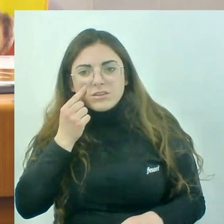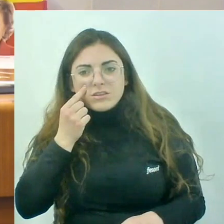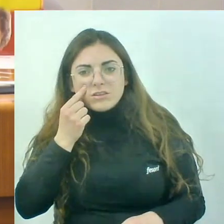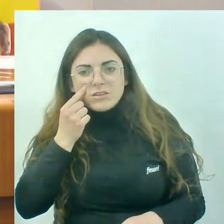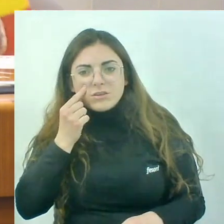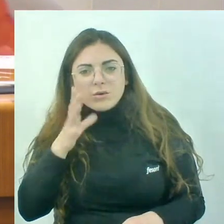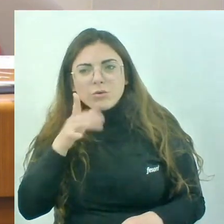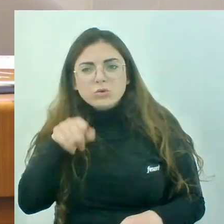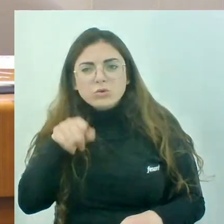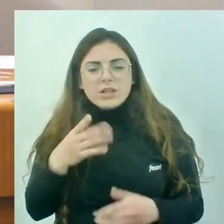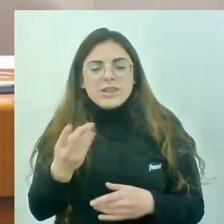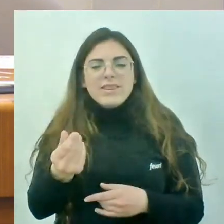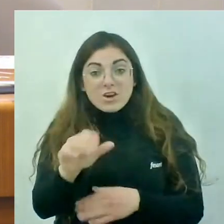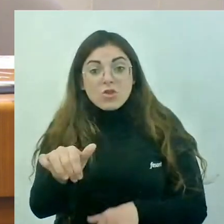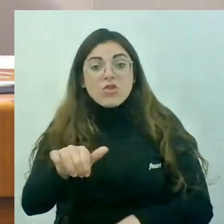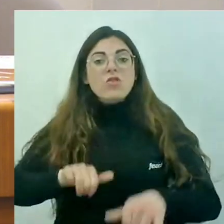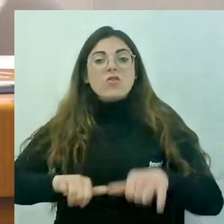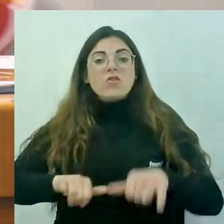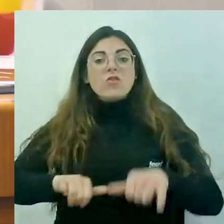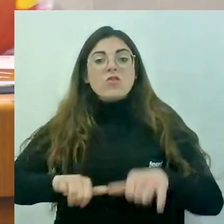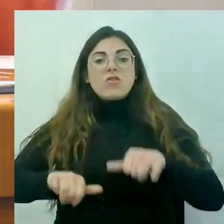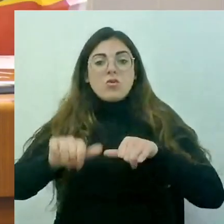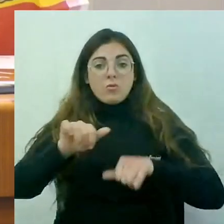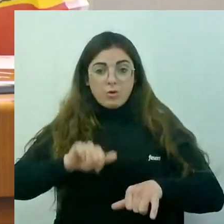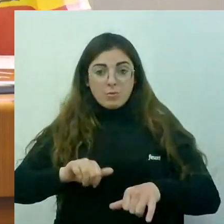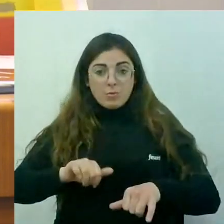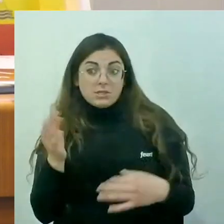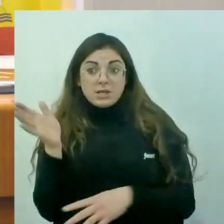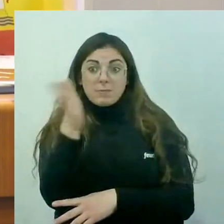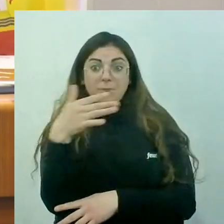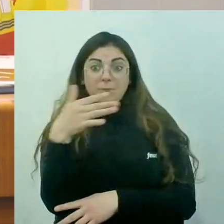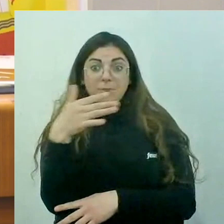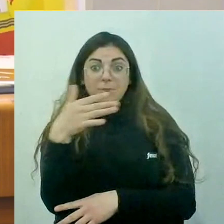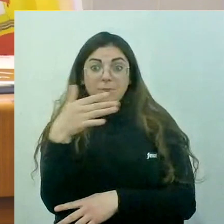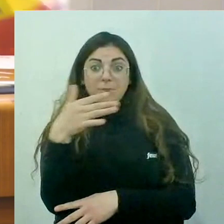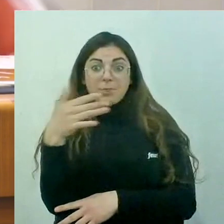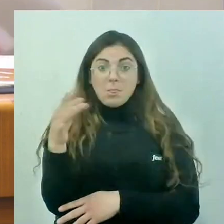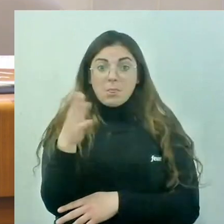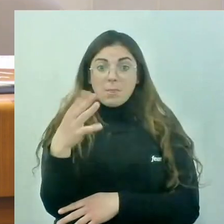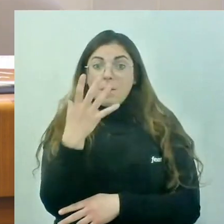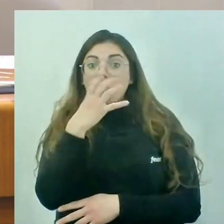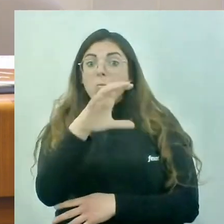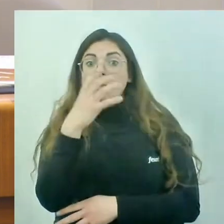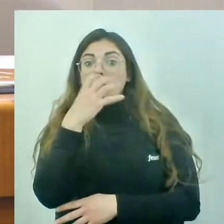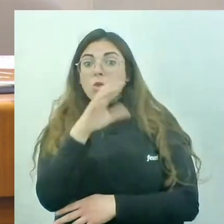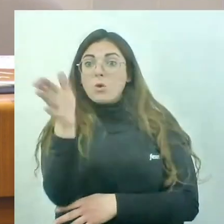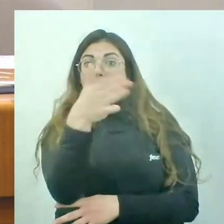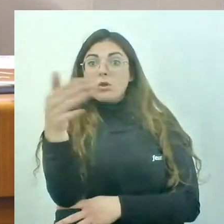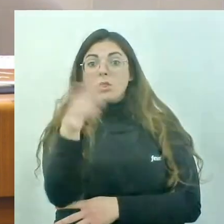Sabeu què passa? que per davant vostès ens porten mocions per a endallar la bandera, però per darrere,